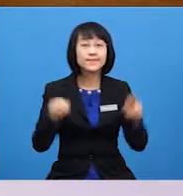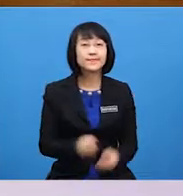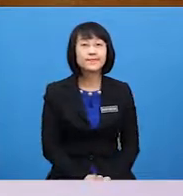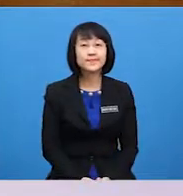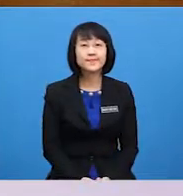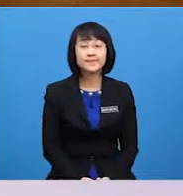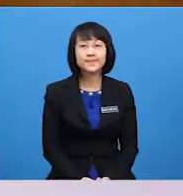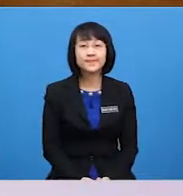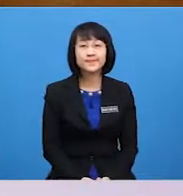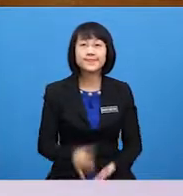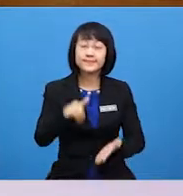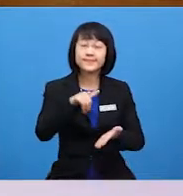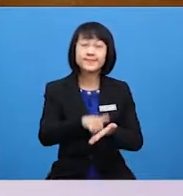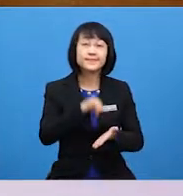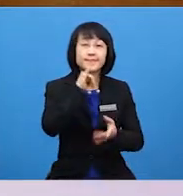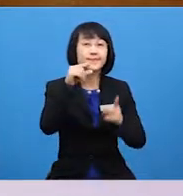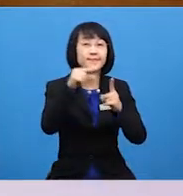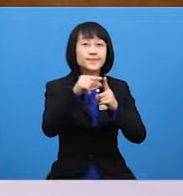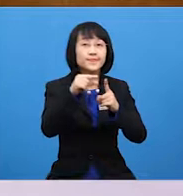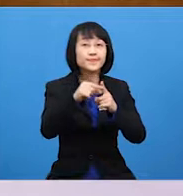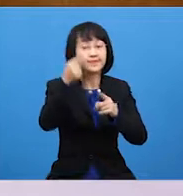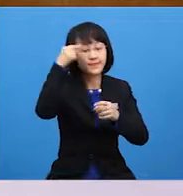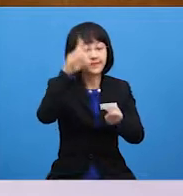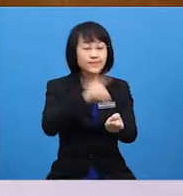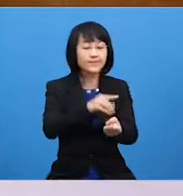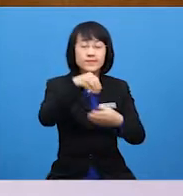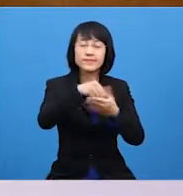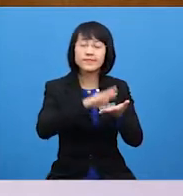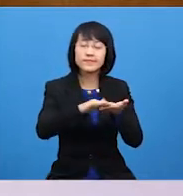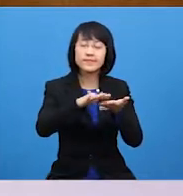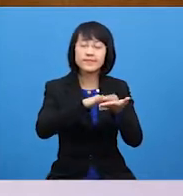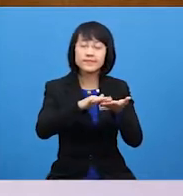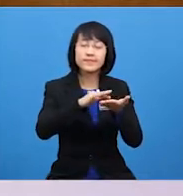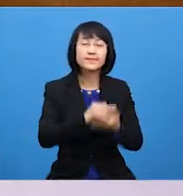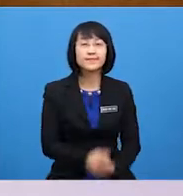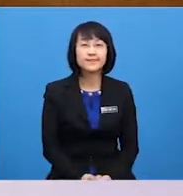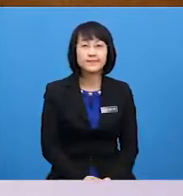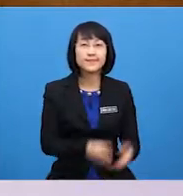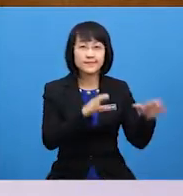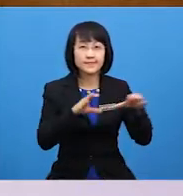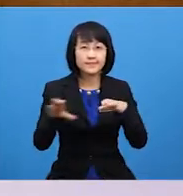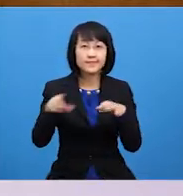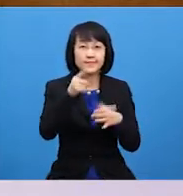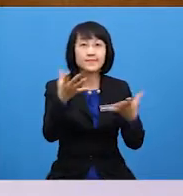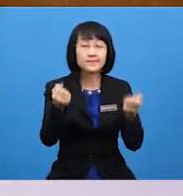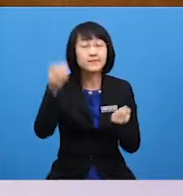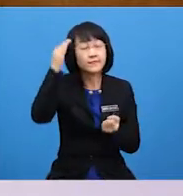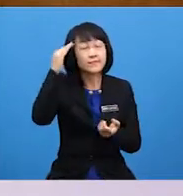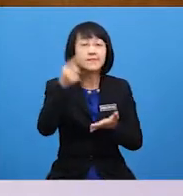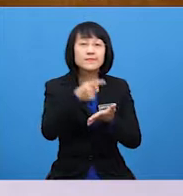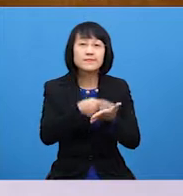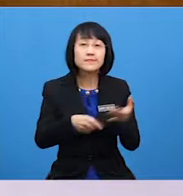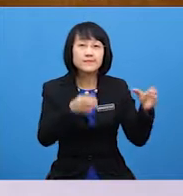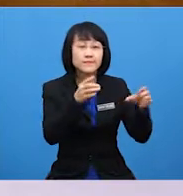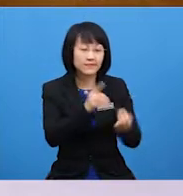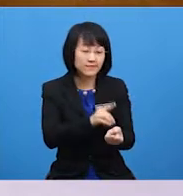And that is doctor in braille code Do you want to know what does